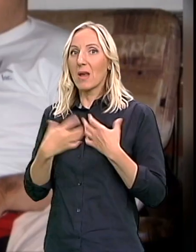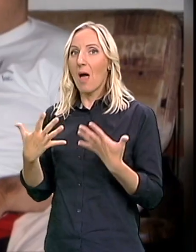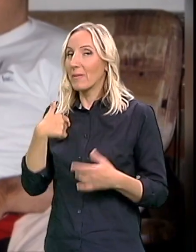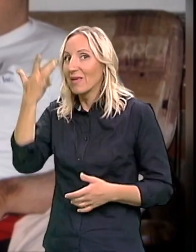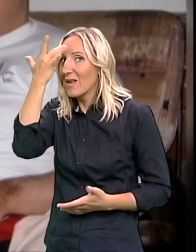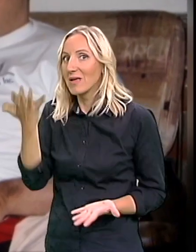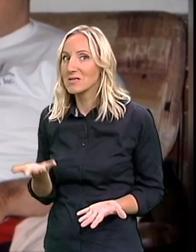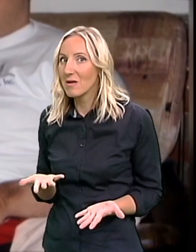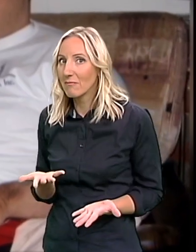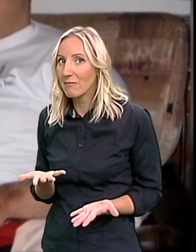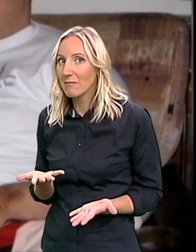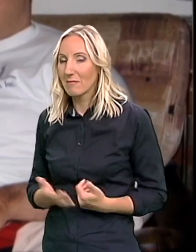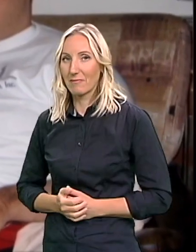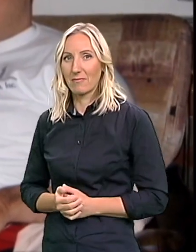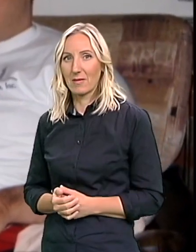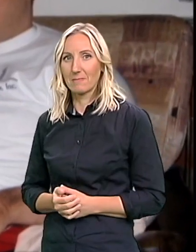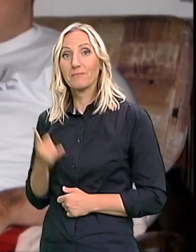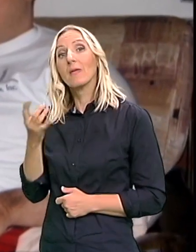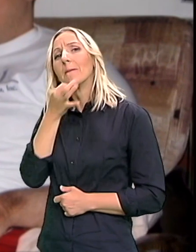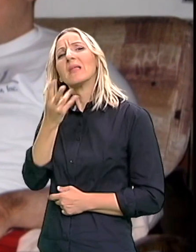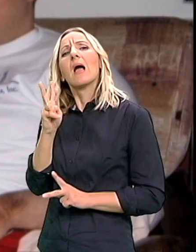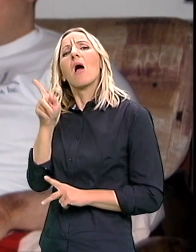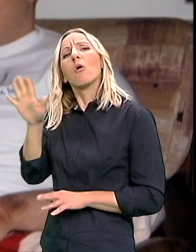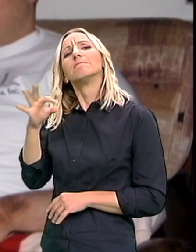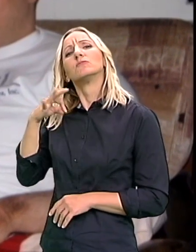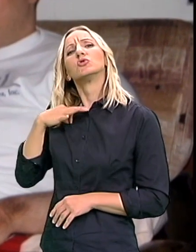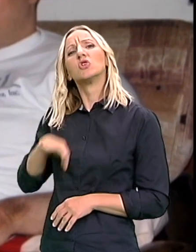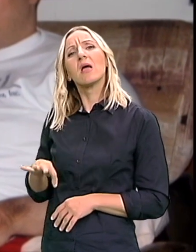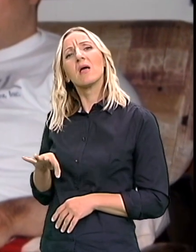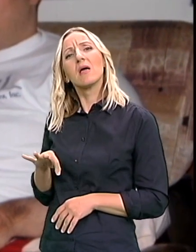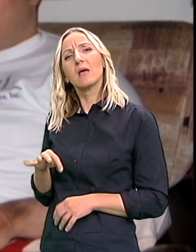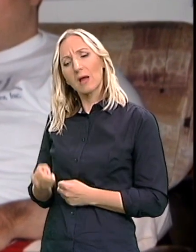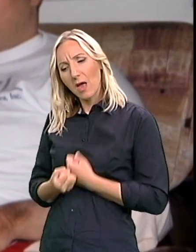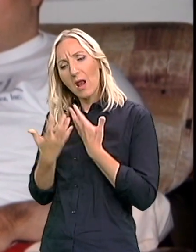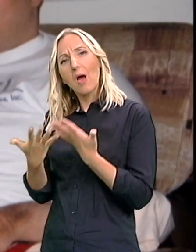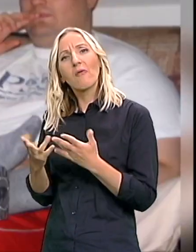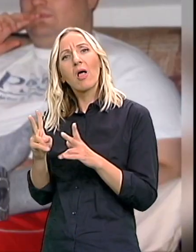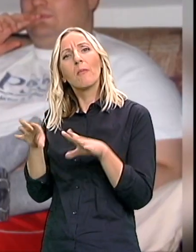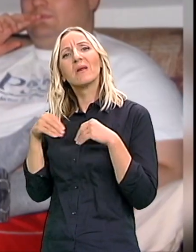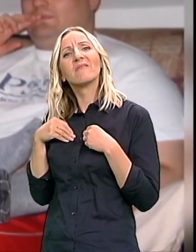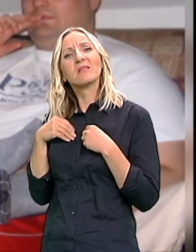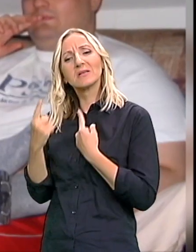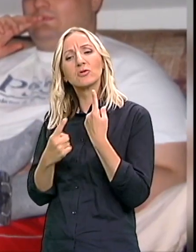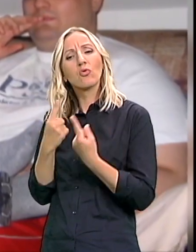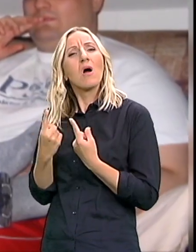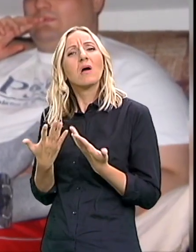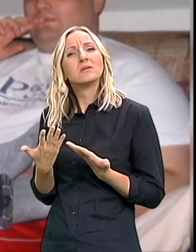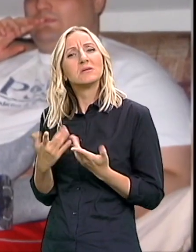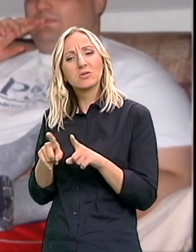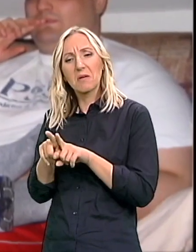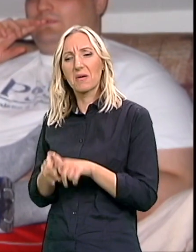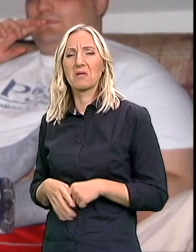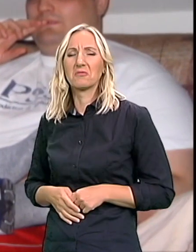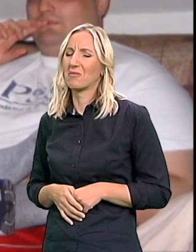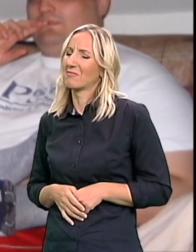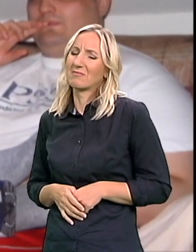Kako je čerka reagovala Kako je ona prihvatila Situaciju sa bratom? Sunčica kao i sve devojčice One